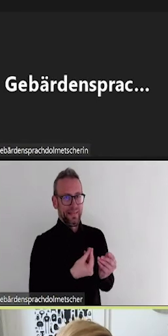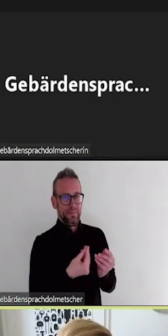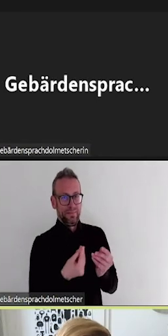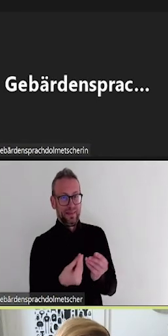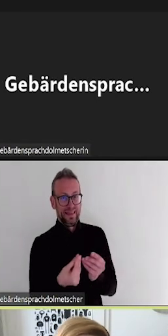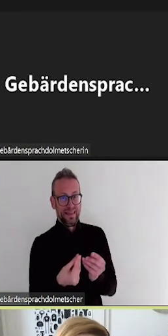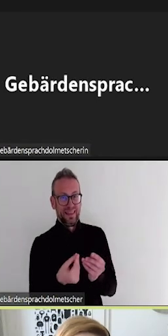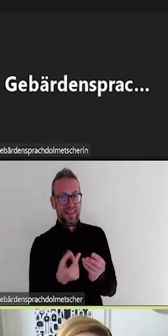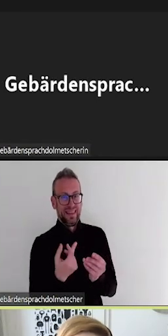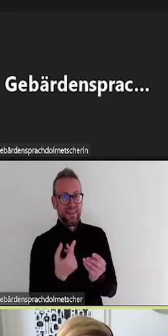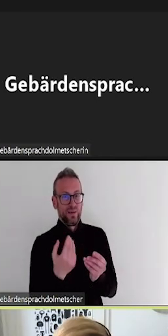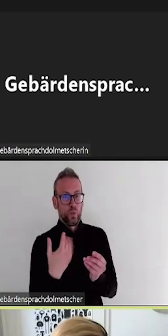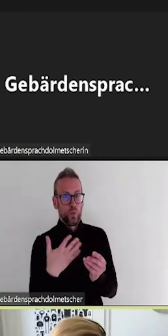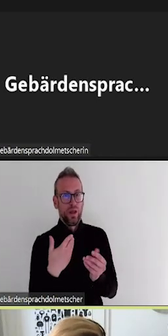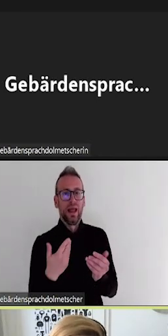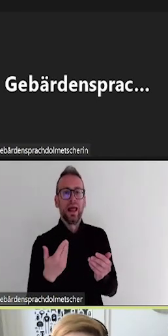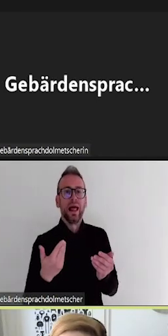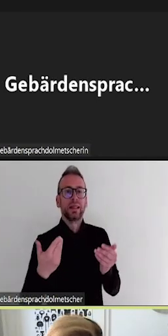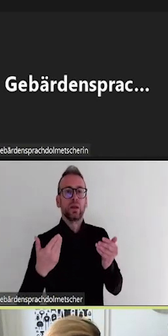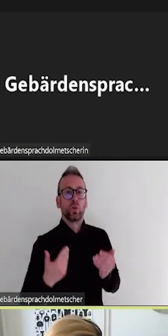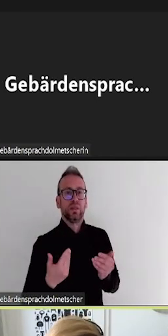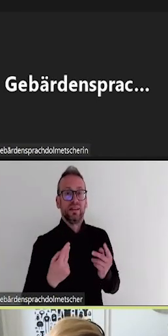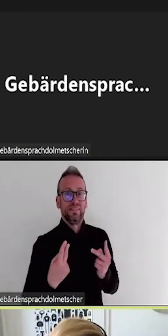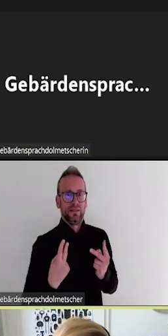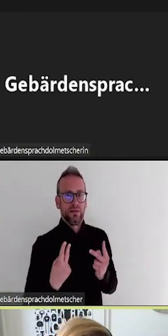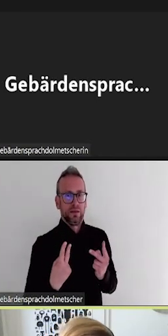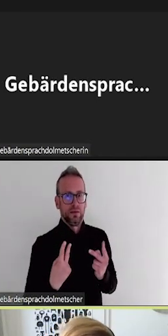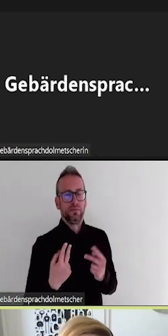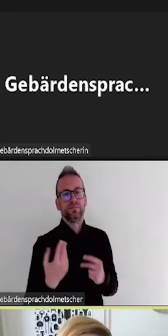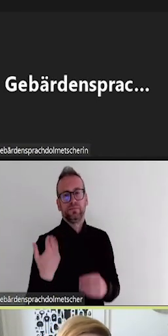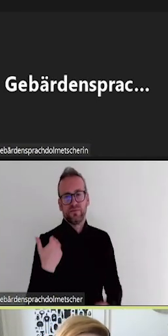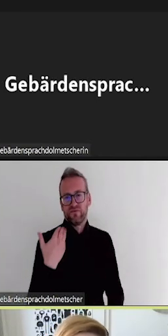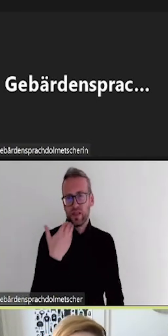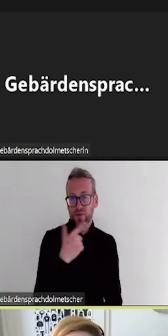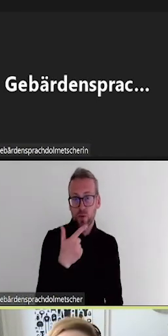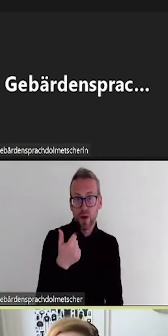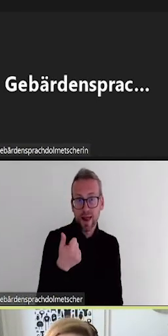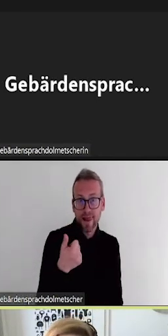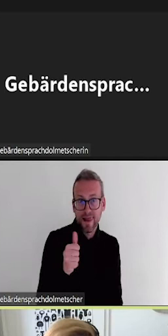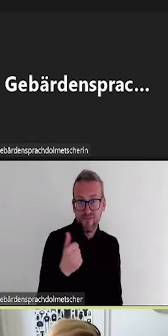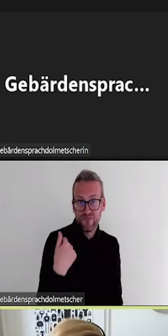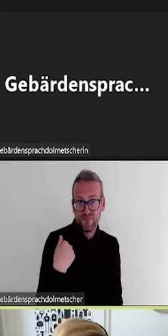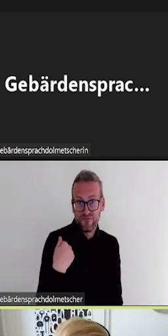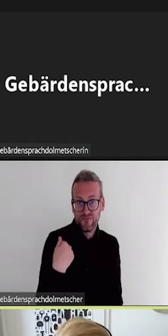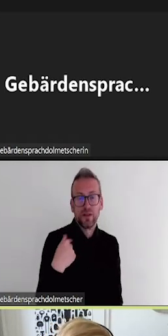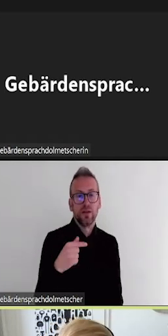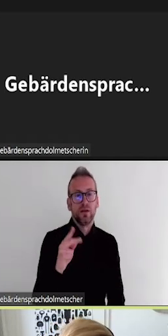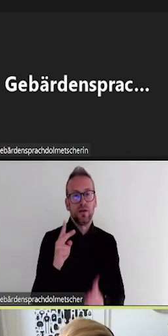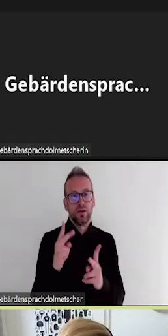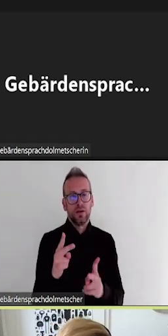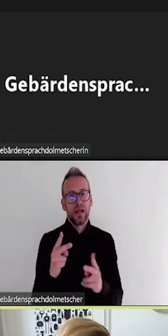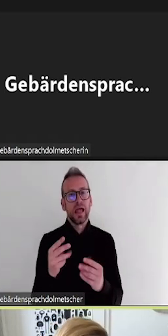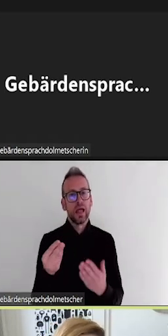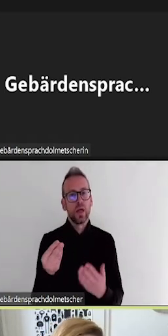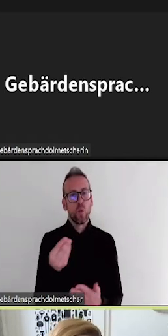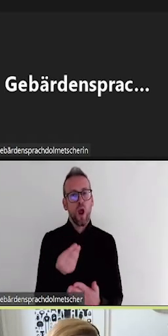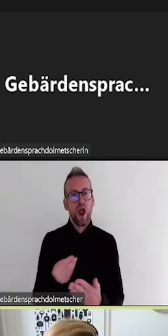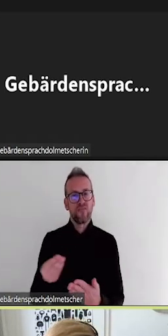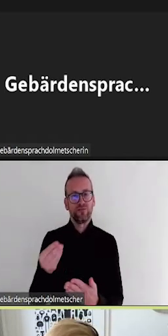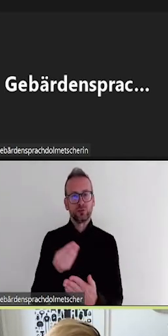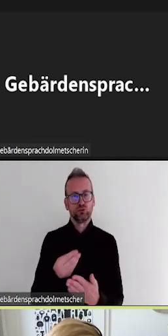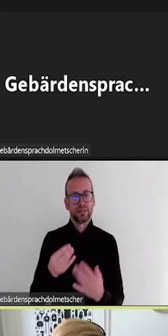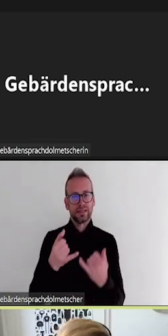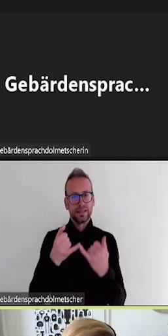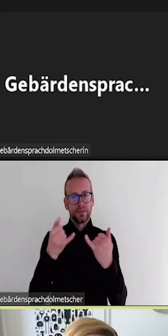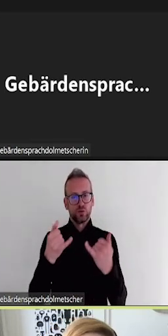Die kam dann erst über einen Ideenwettbewerb für Studierende mit rein. Der findet jährlich an der Universität Göttingen statt und hat jedes Jahr ein anderes